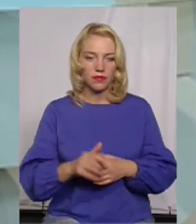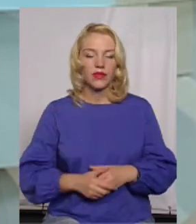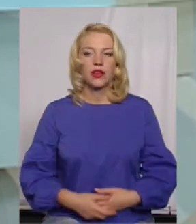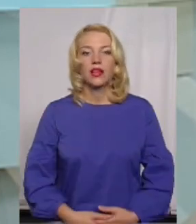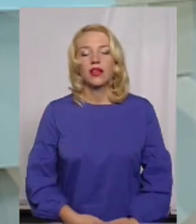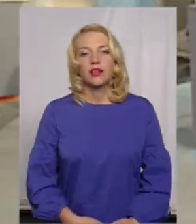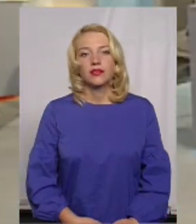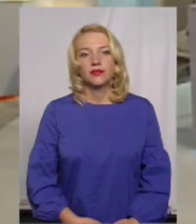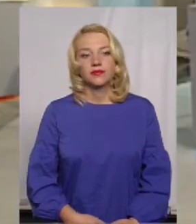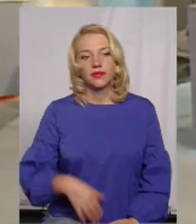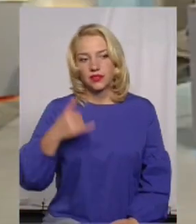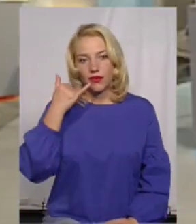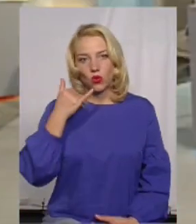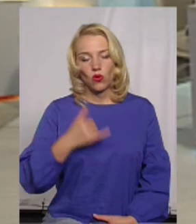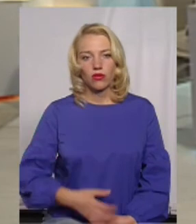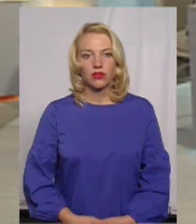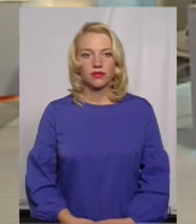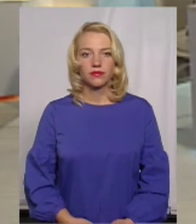Якщо у нас дзвінок? Так.